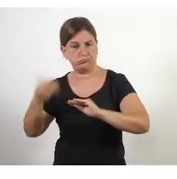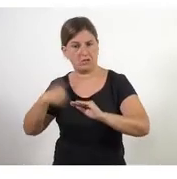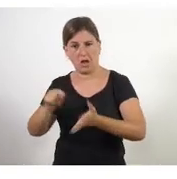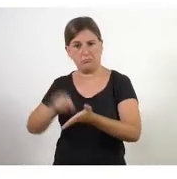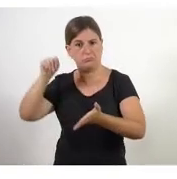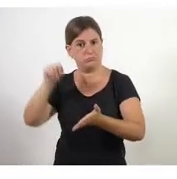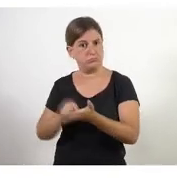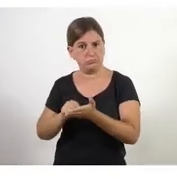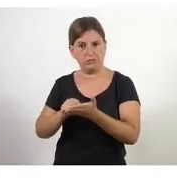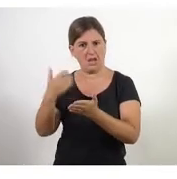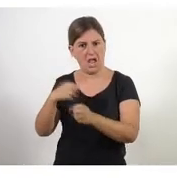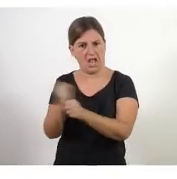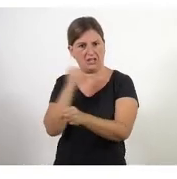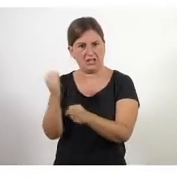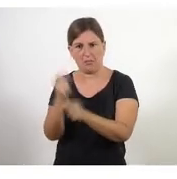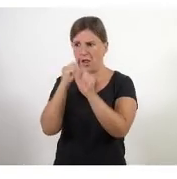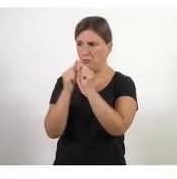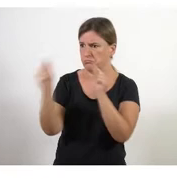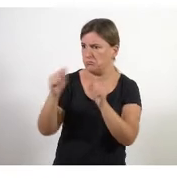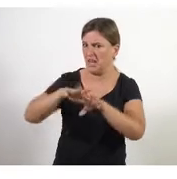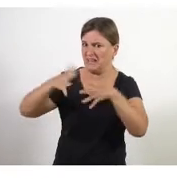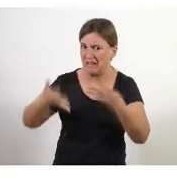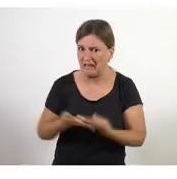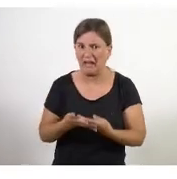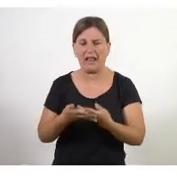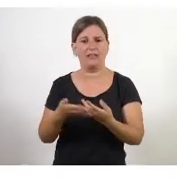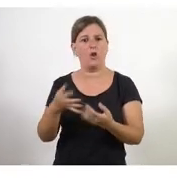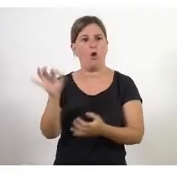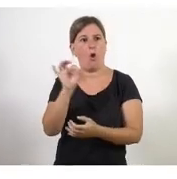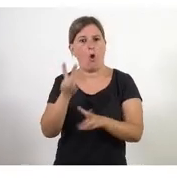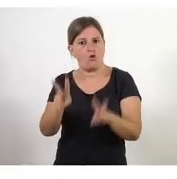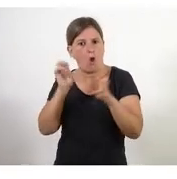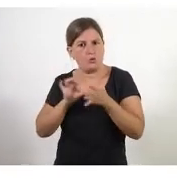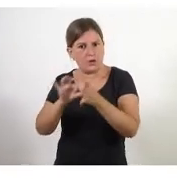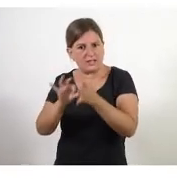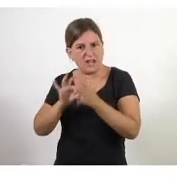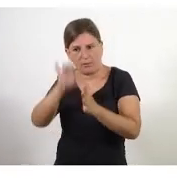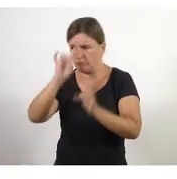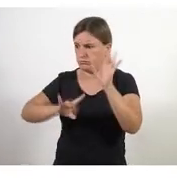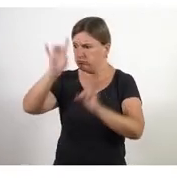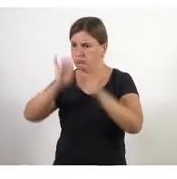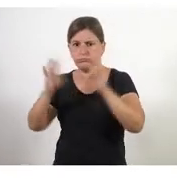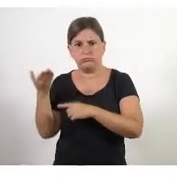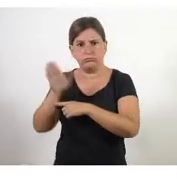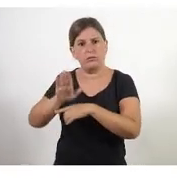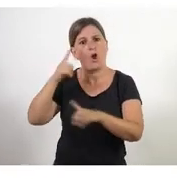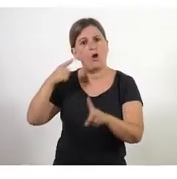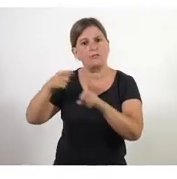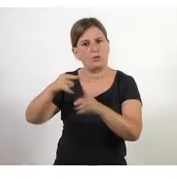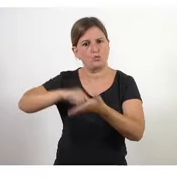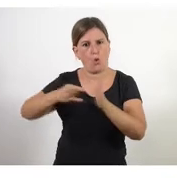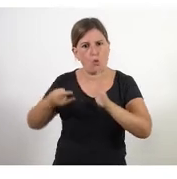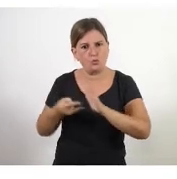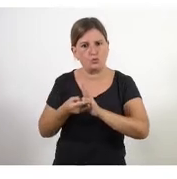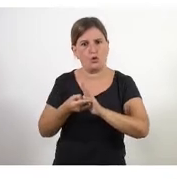de seguida a treballar de forma online, a generar nous serveis que donin solució a la